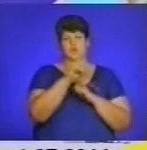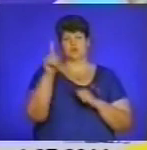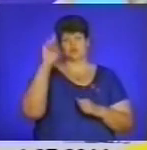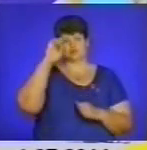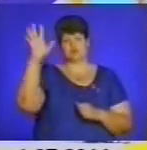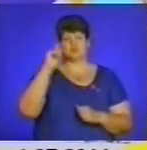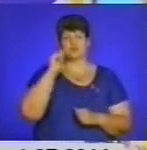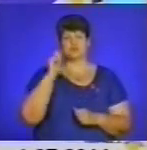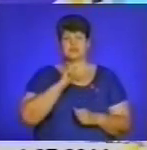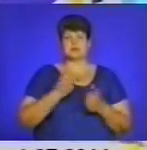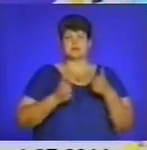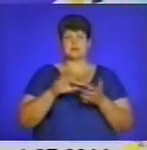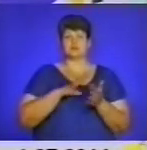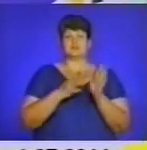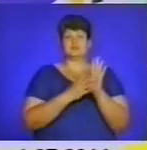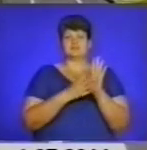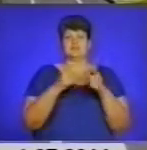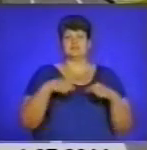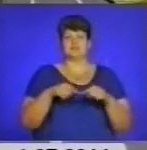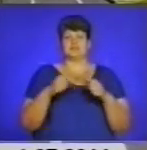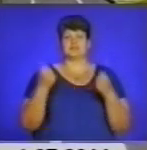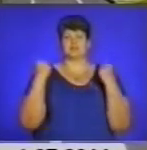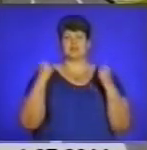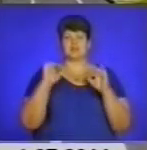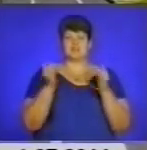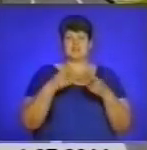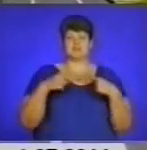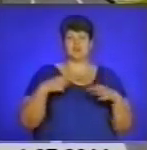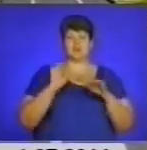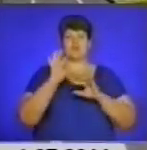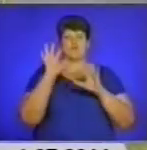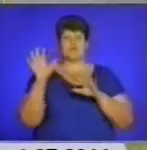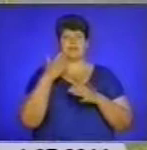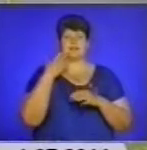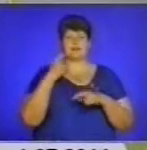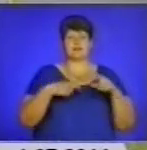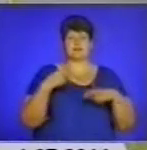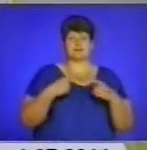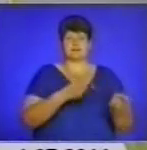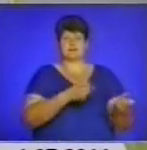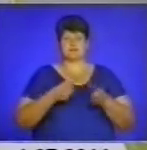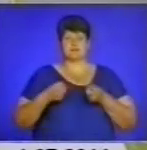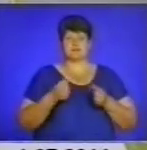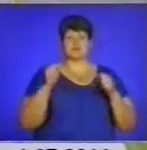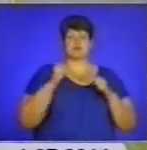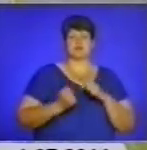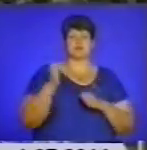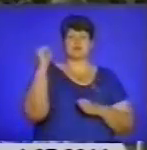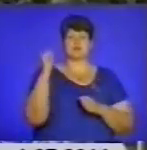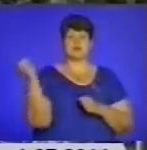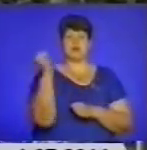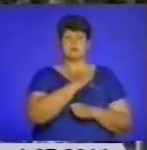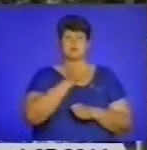Змагання відбулися у дев'яти видах спорту, серед яких волейбол, мініфутбол, легка атлетика, перетягування каната, гирьовий спорт, амреслінг,